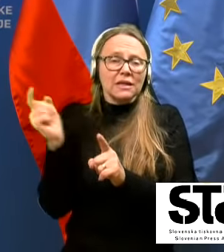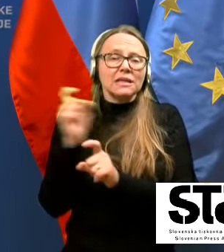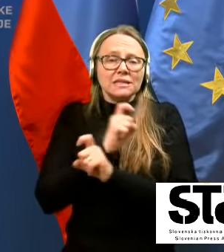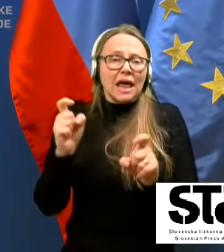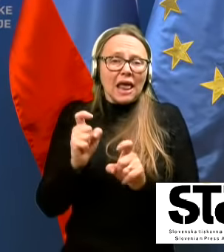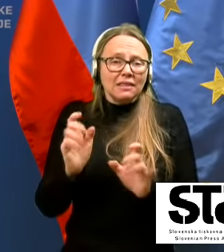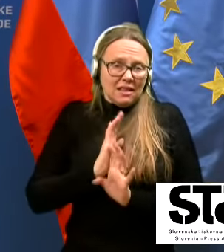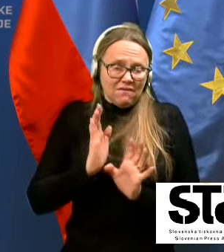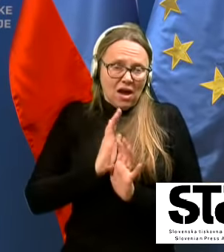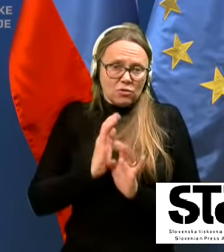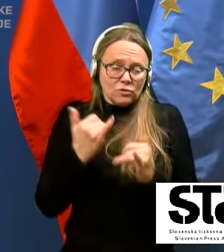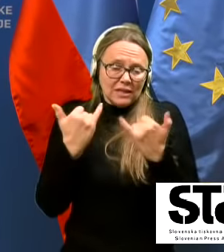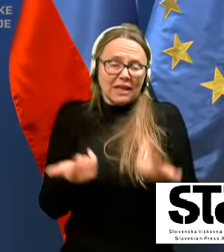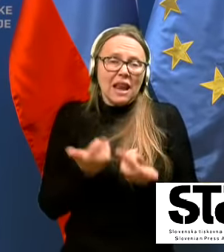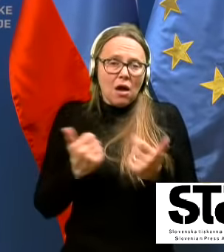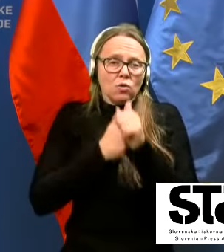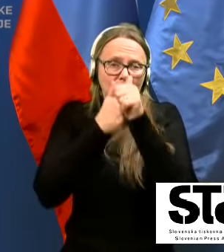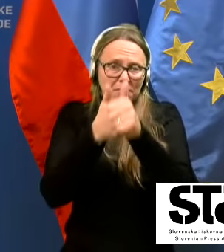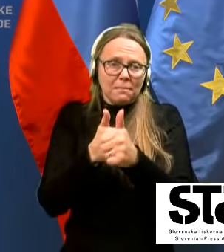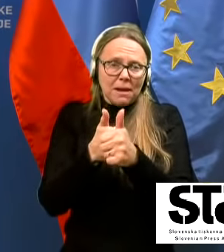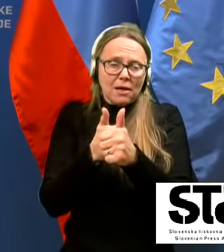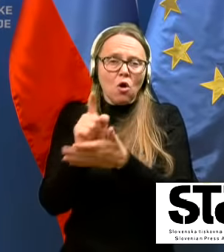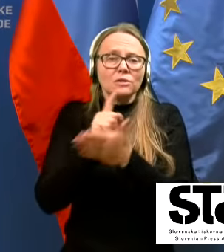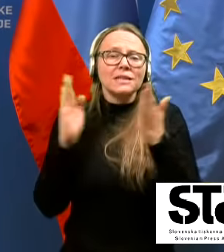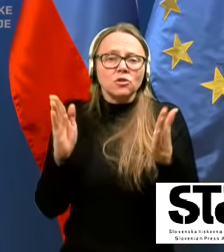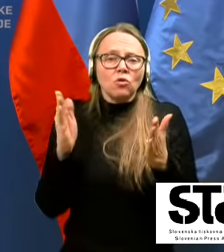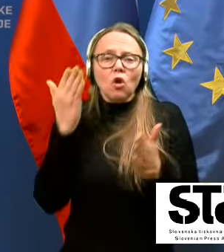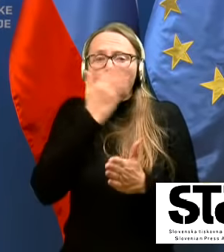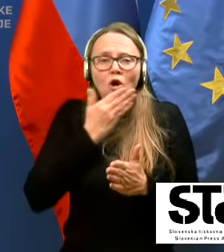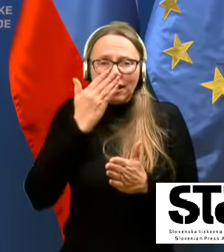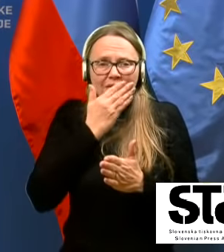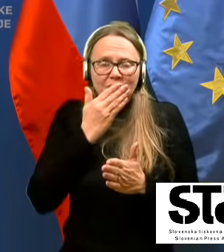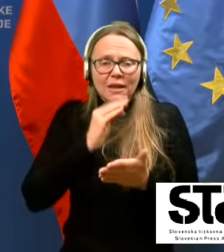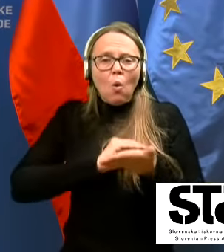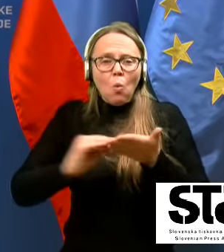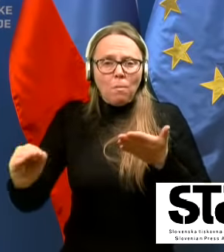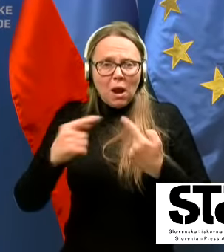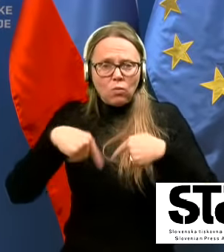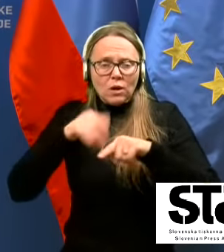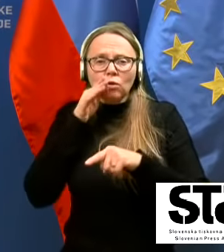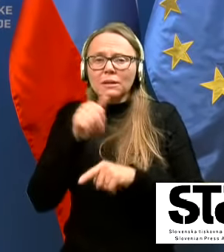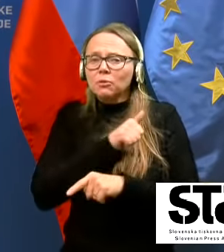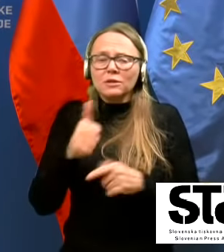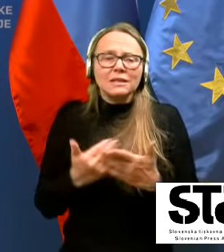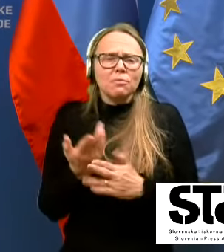ogrevanja. Upravne enote bodo samo za najnujnejše primere.